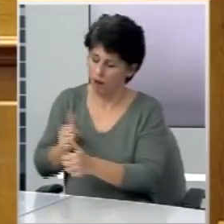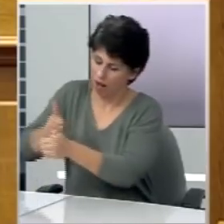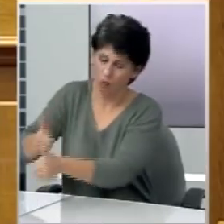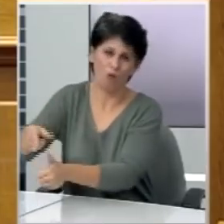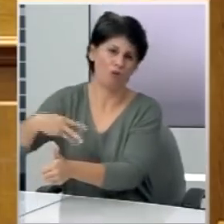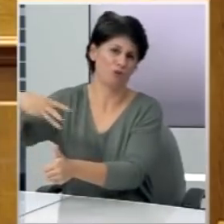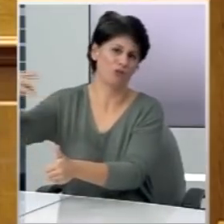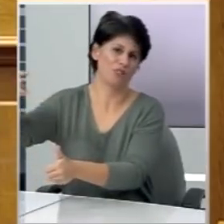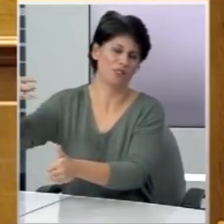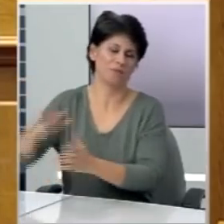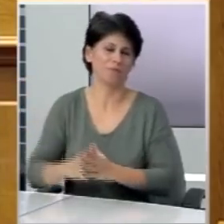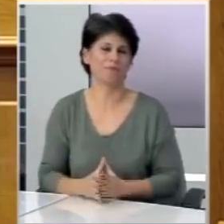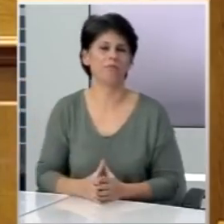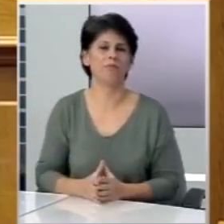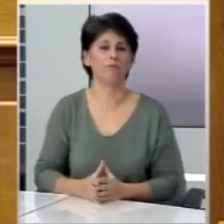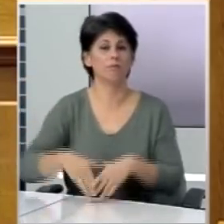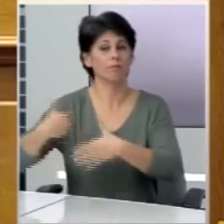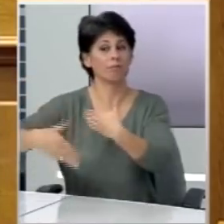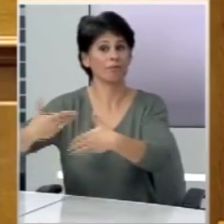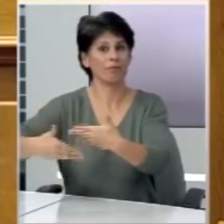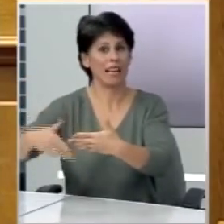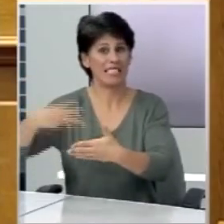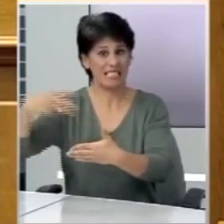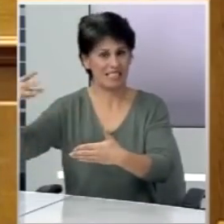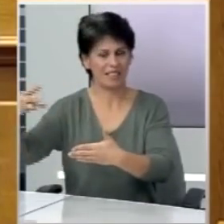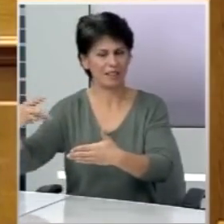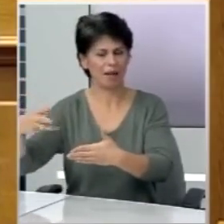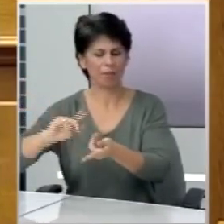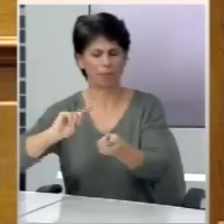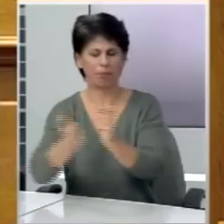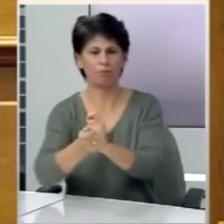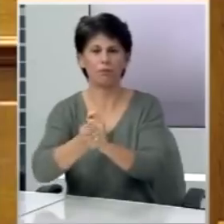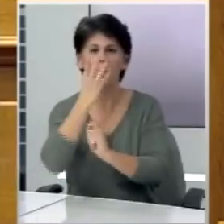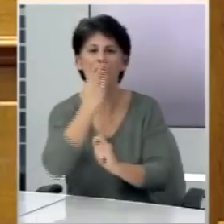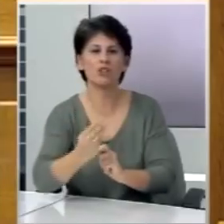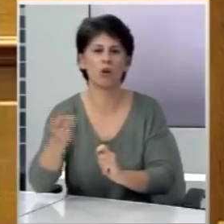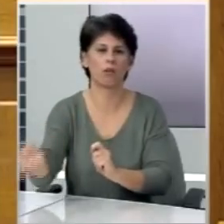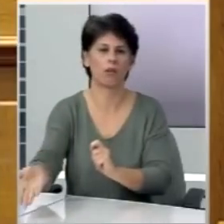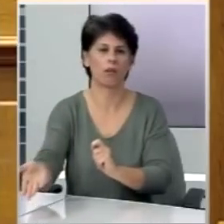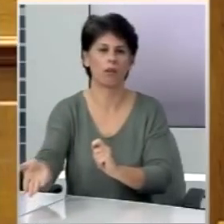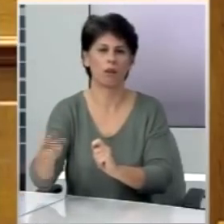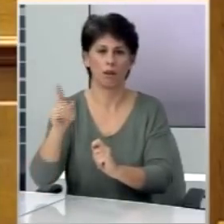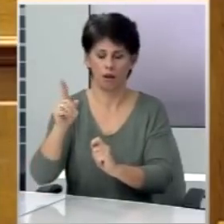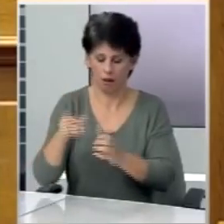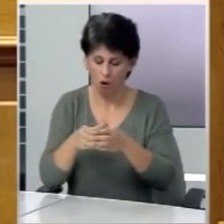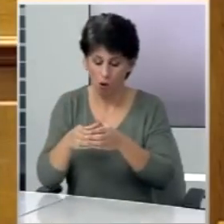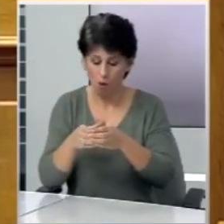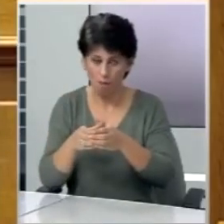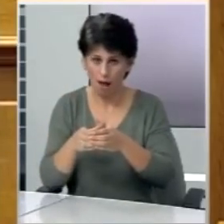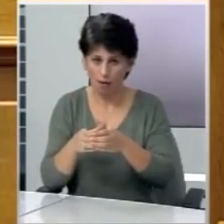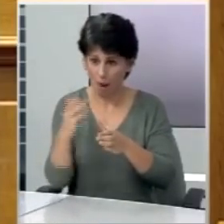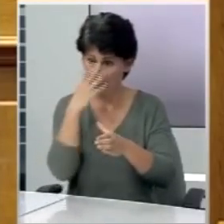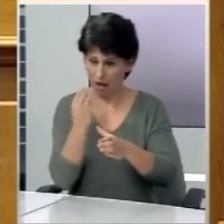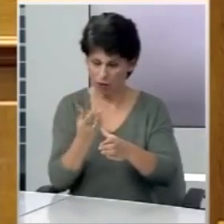Η μετεξέλιξη του ΣΥΡΙΖΑ σε ΠΑΣΟΚ είναι τέτοια που ένας πυρήνας άρτια φυχθέντων στελεχών του